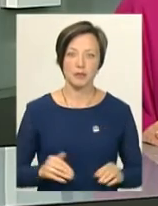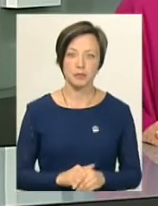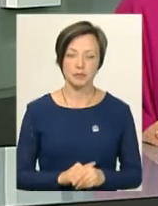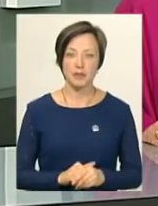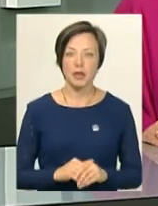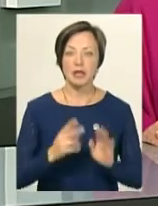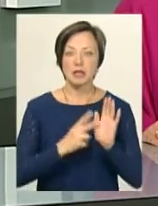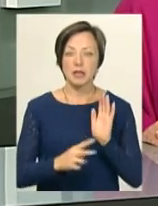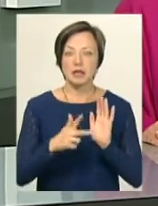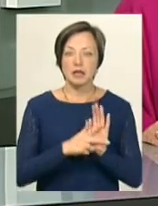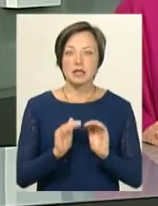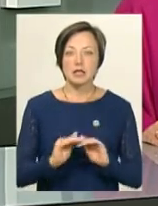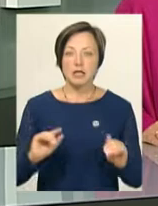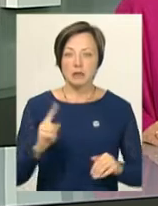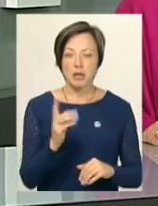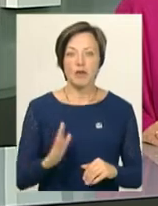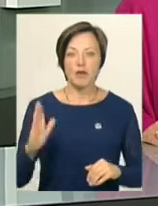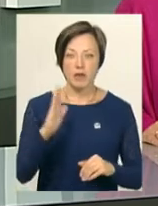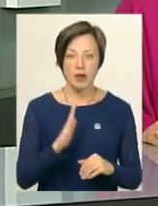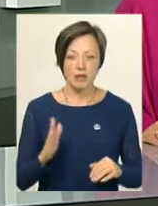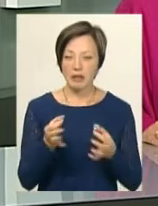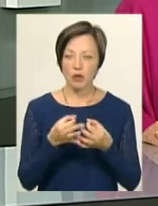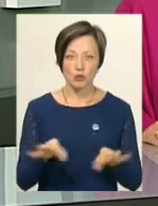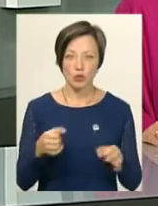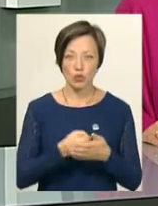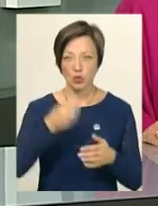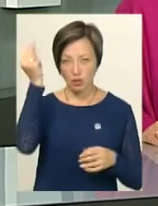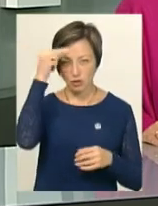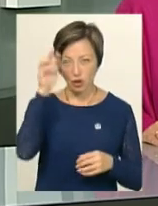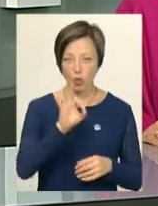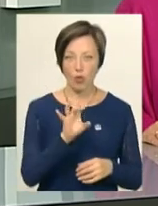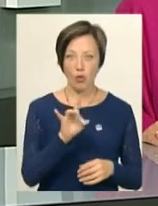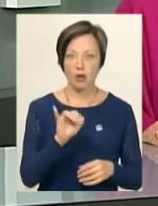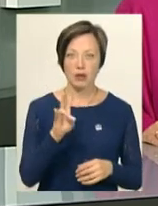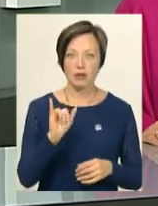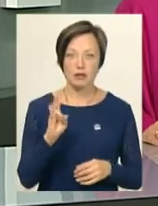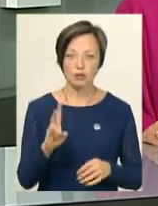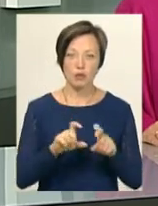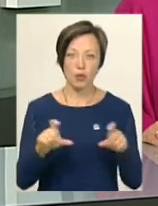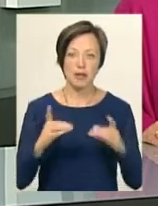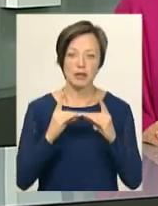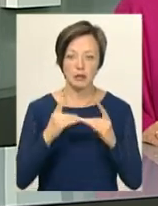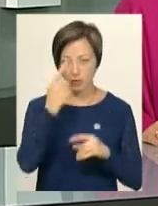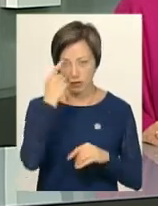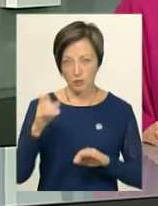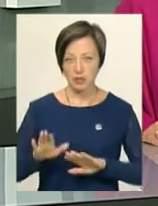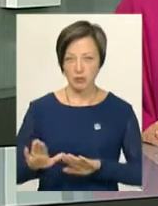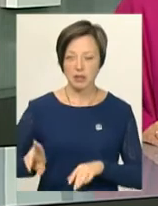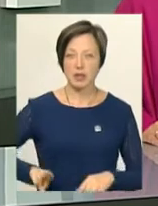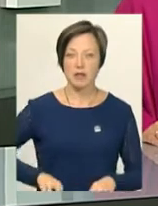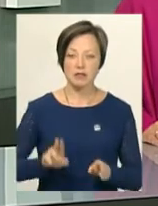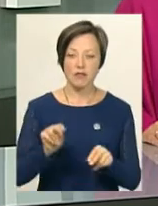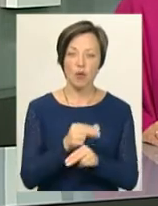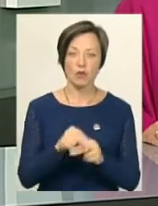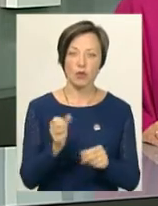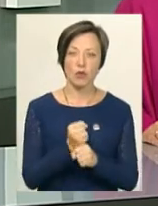Нагадаю, 78 дітей з 1 вересня не допустили до навчання в Ориненській школі-інтернаті. Про це повідомила заступниця директора з